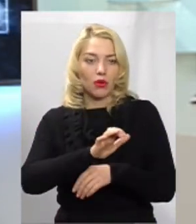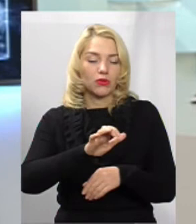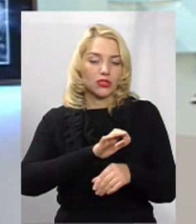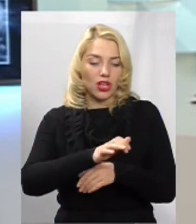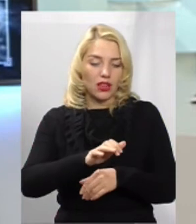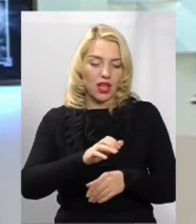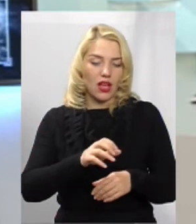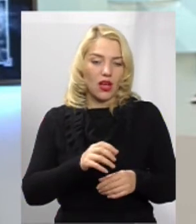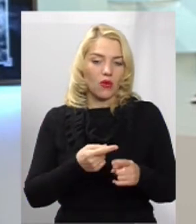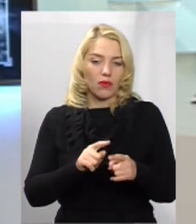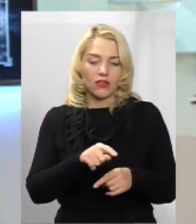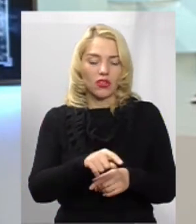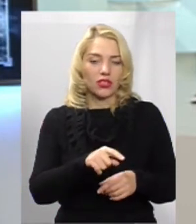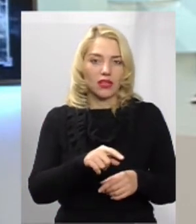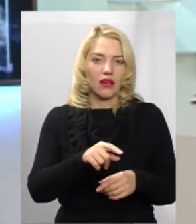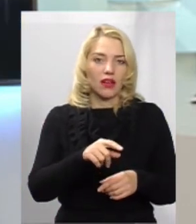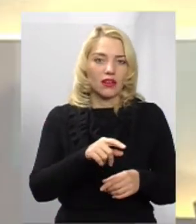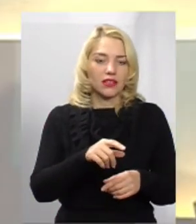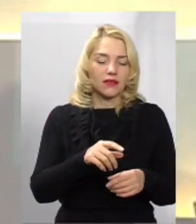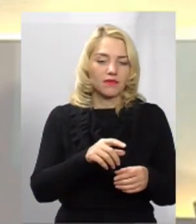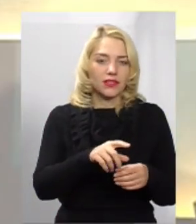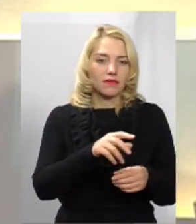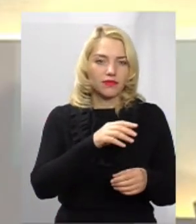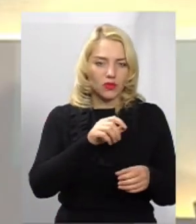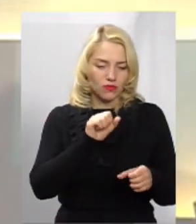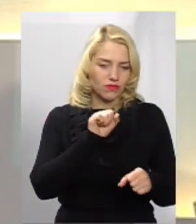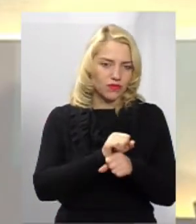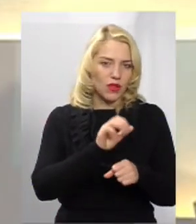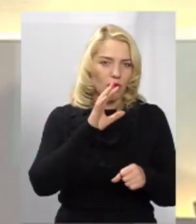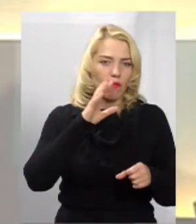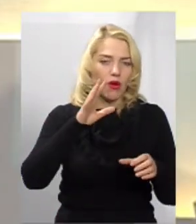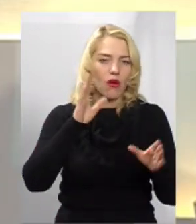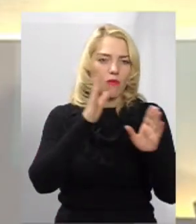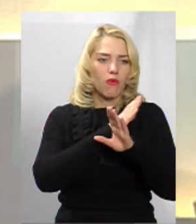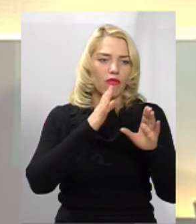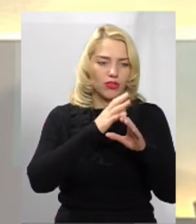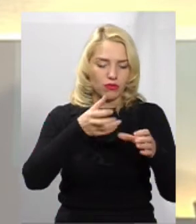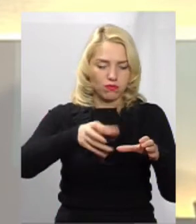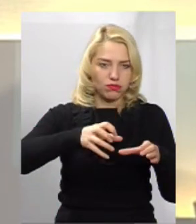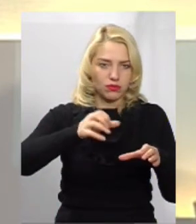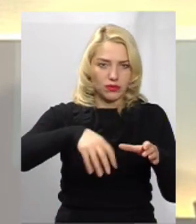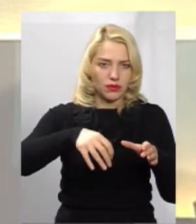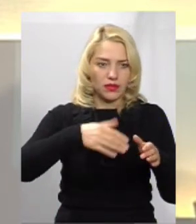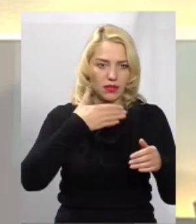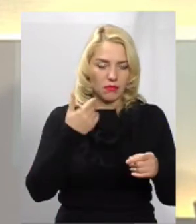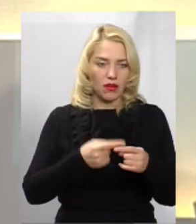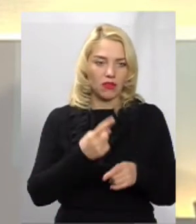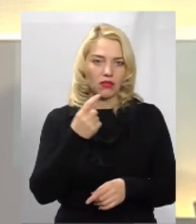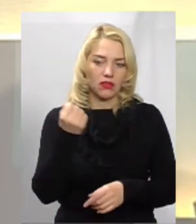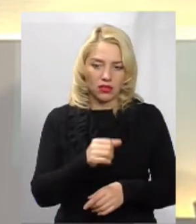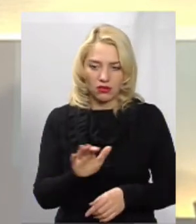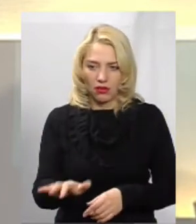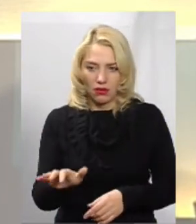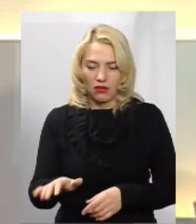труби забиті, або вони не вміють спустити повітря і того холодні. І так, будинок тиждень, там заступник міського голови ходить, там пробує